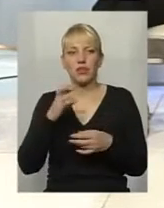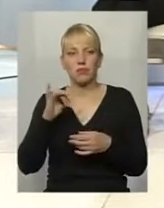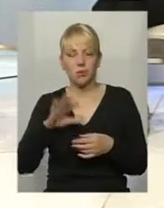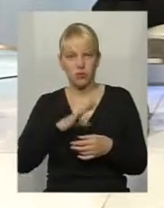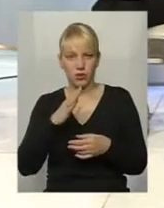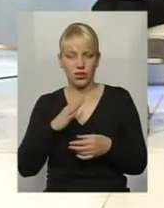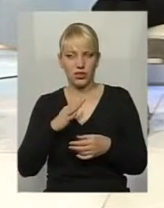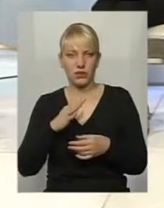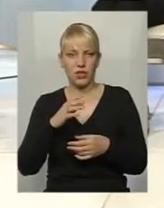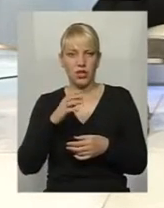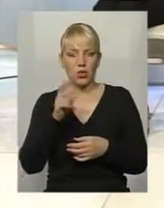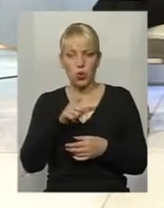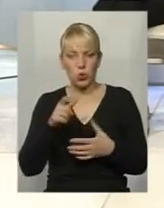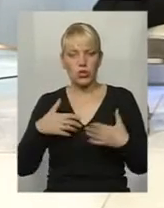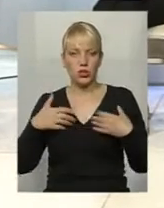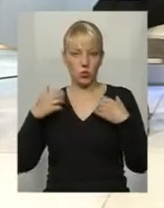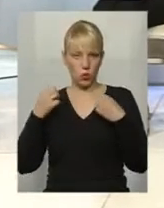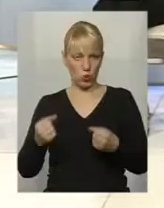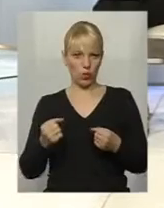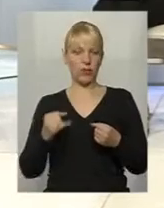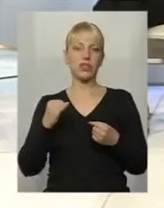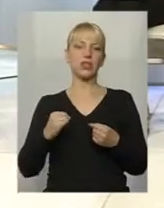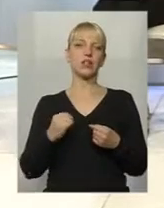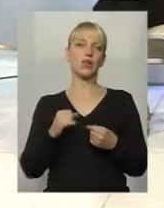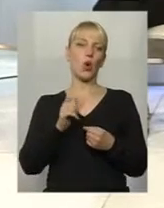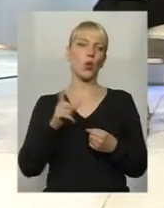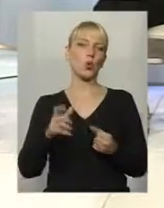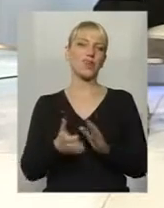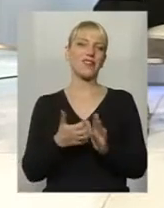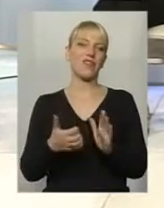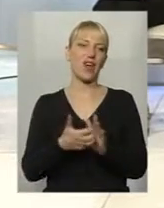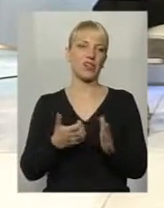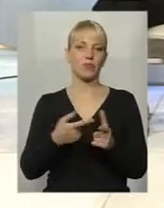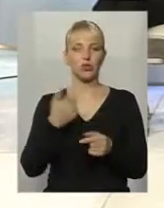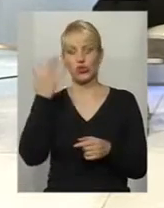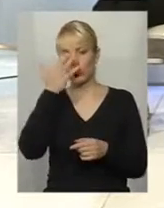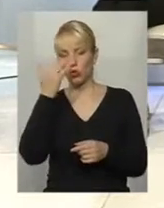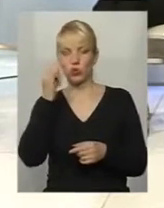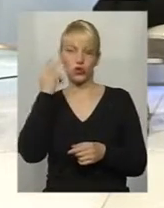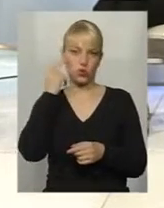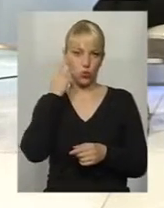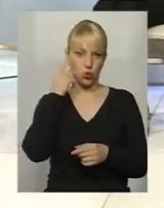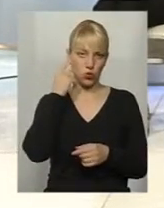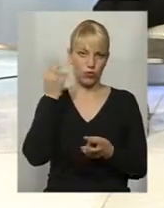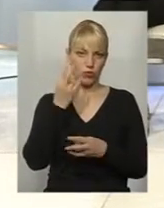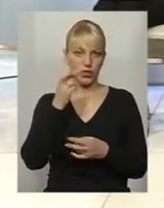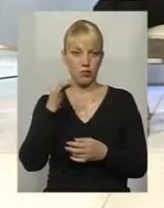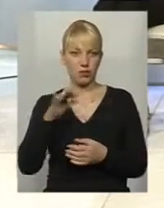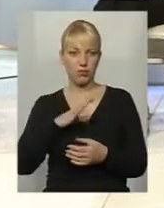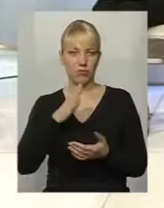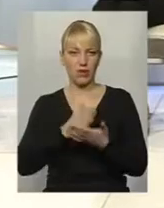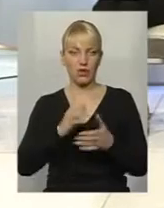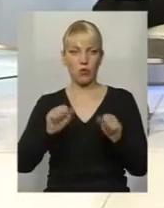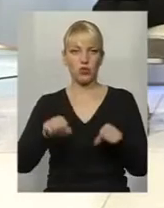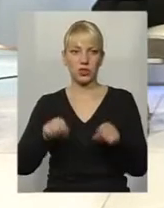і люди відносно здорові, і люди з вадами, чи то вадами зору, чи то слуху, мали би мати